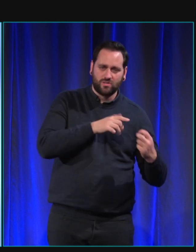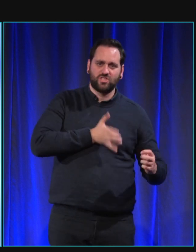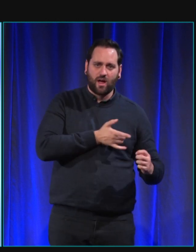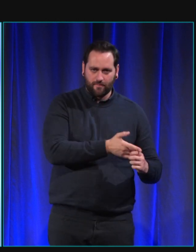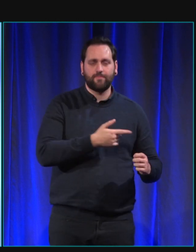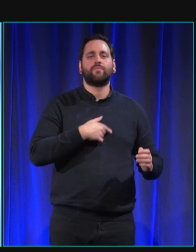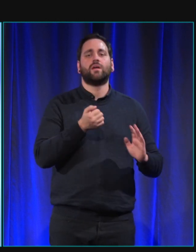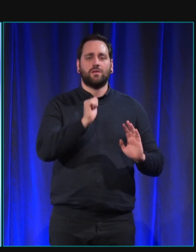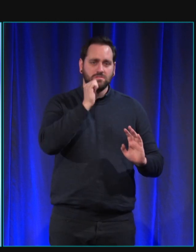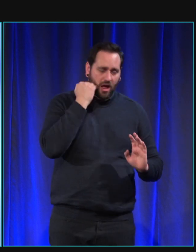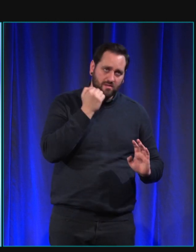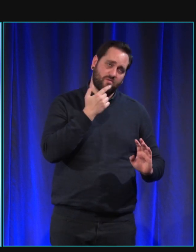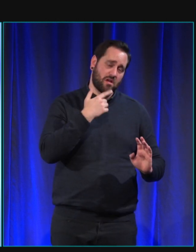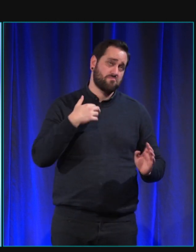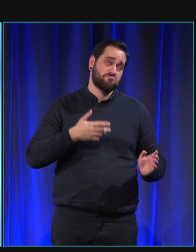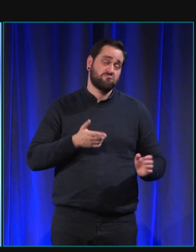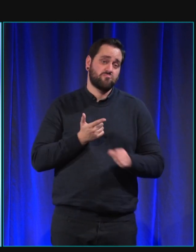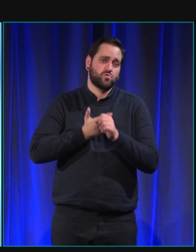fait deux ans qu'elle est avec moi